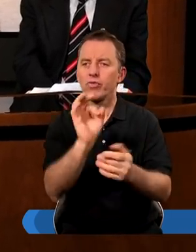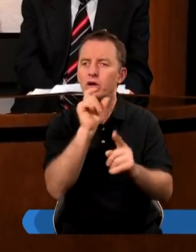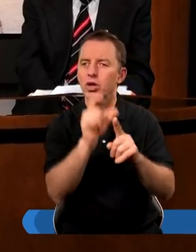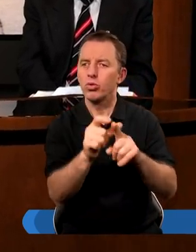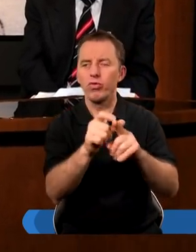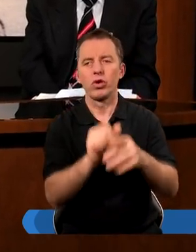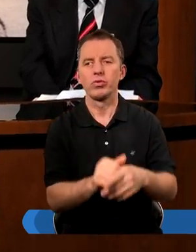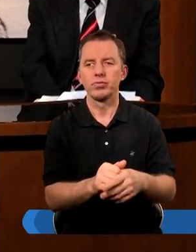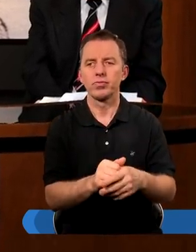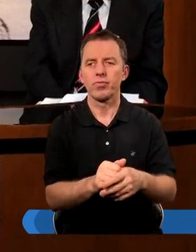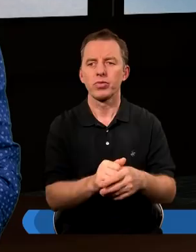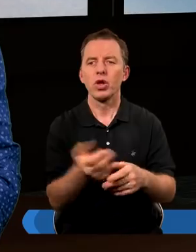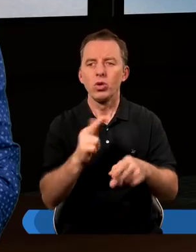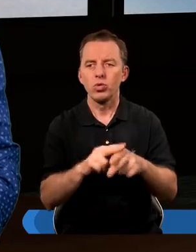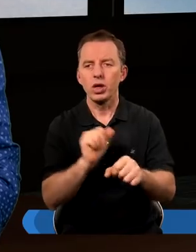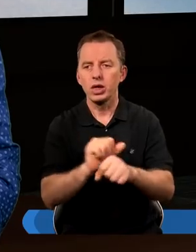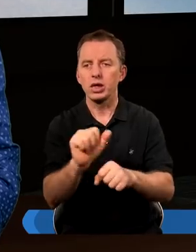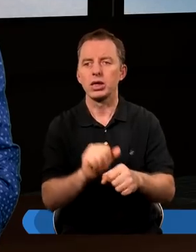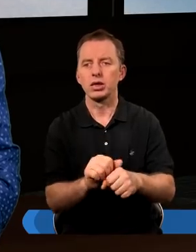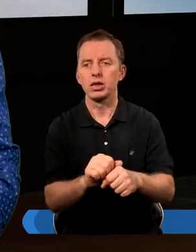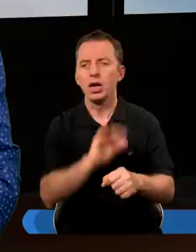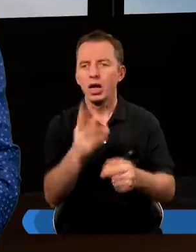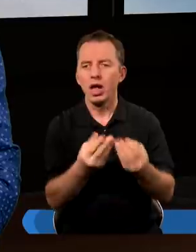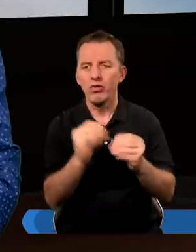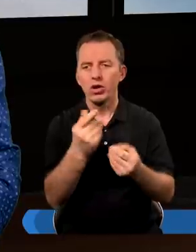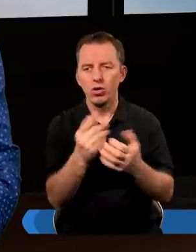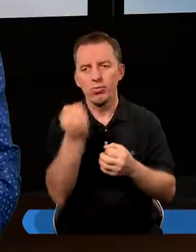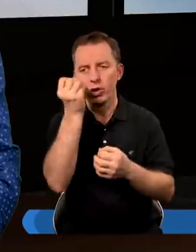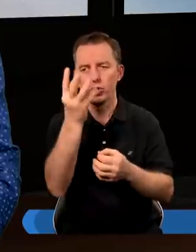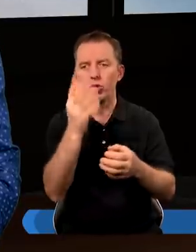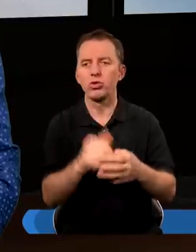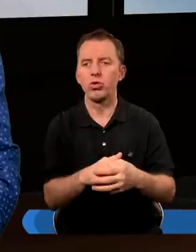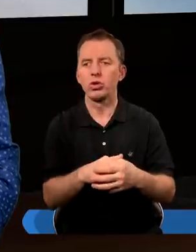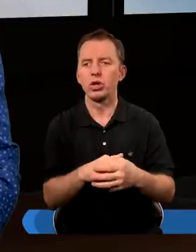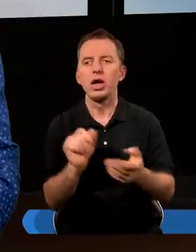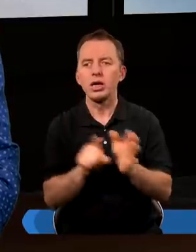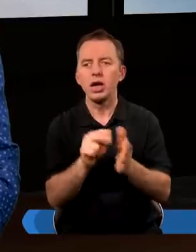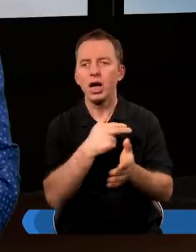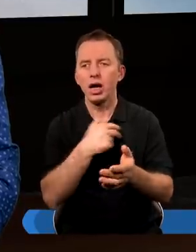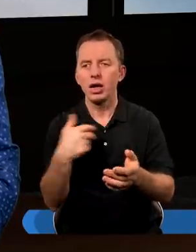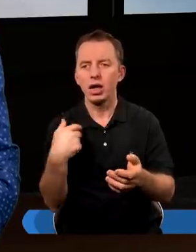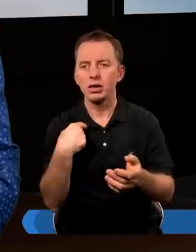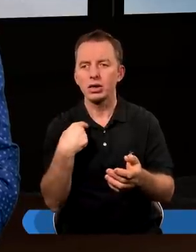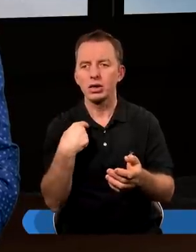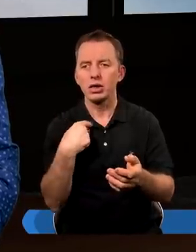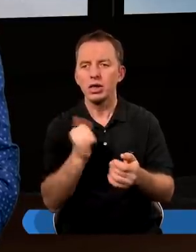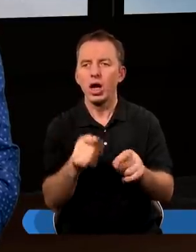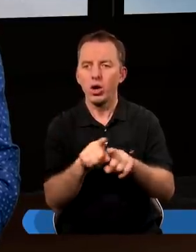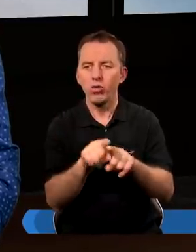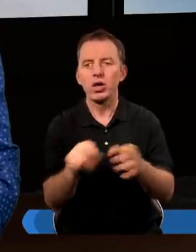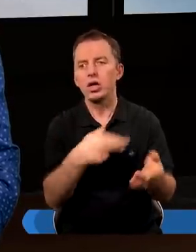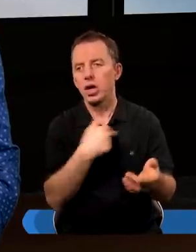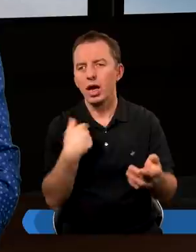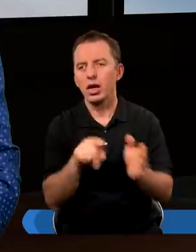Twoje Słowo, które jest największą mądrością dla nas, jak